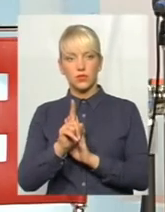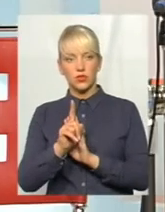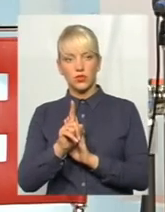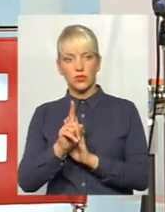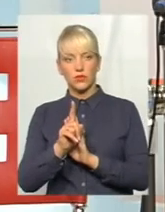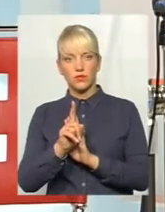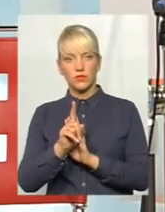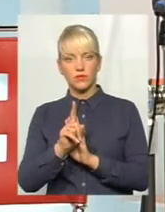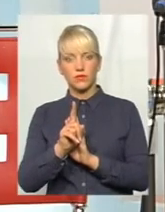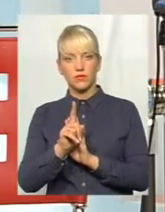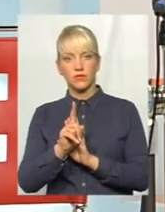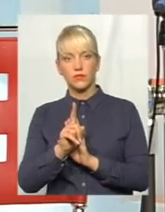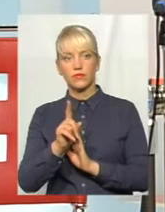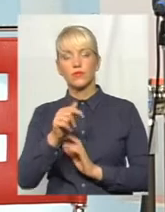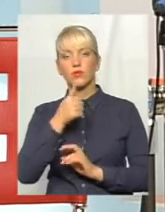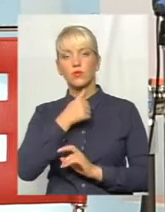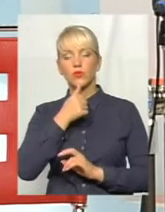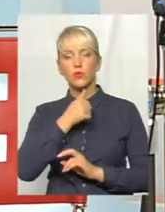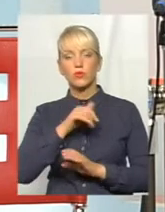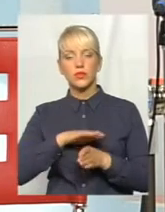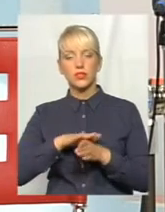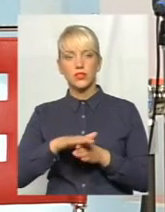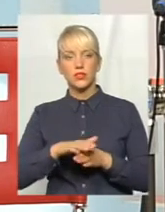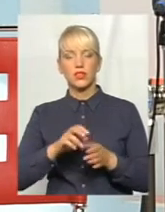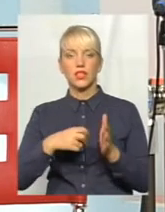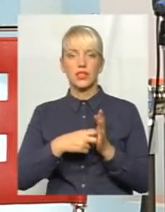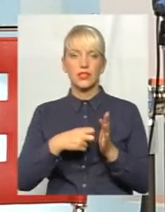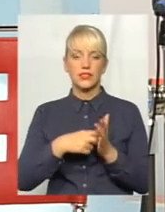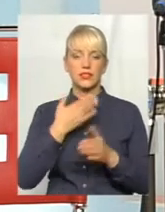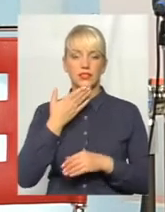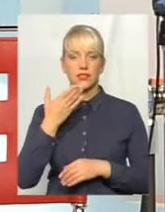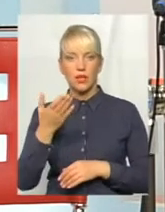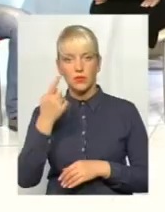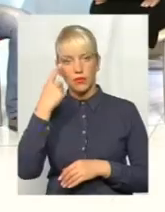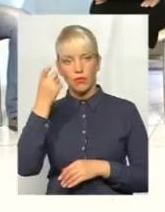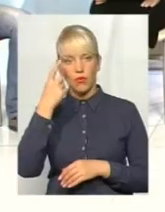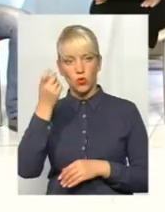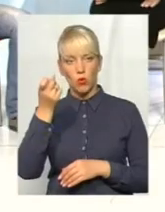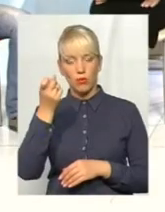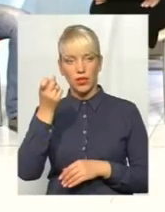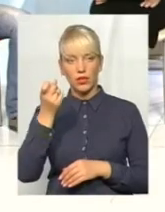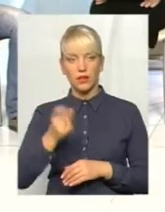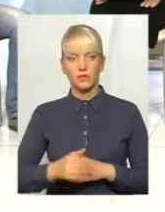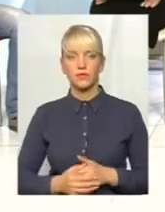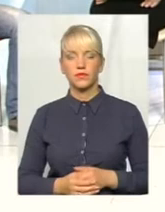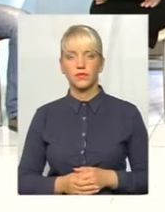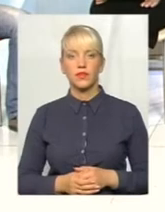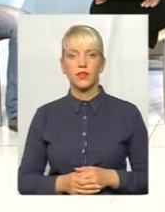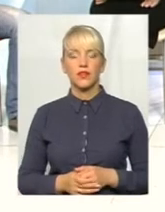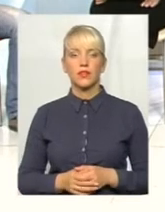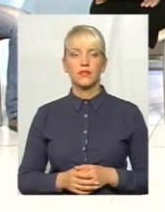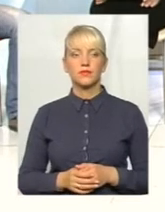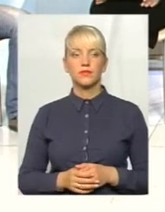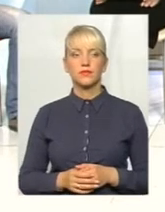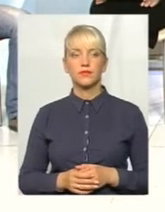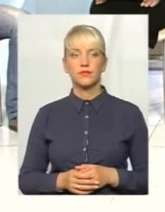Спочатку, спроби здійснення, листи, запити, повідомлення, встановлення,